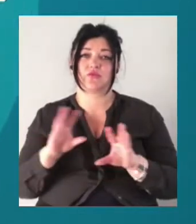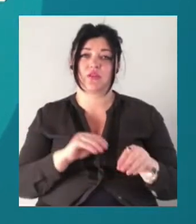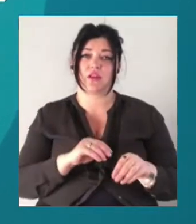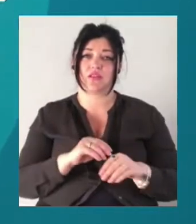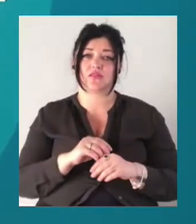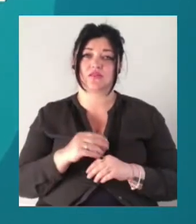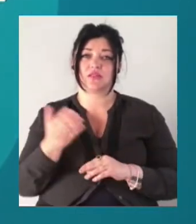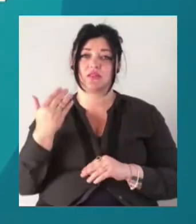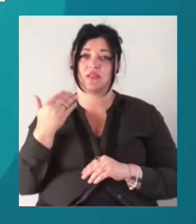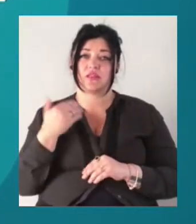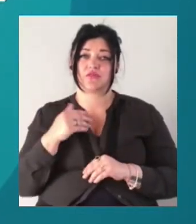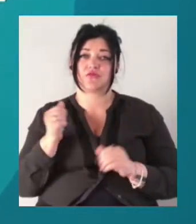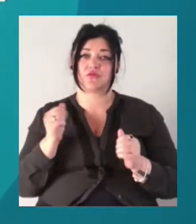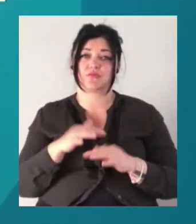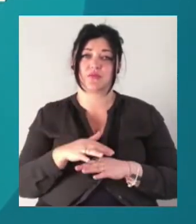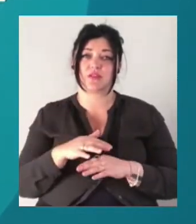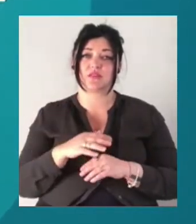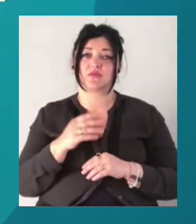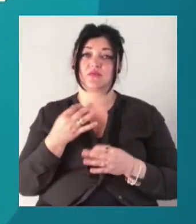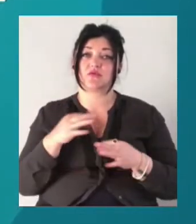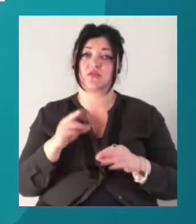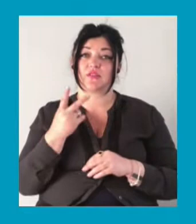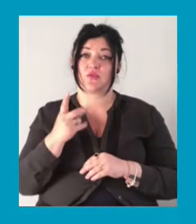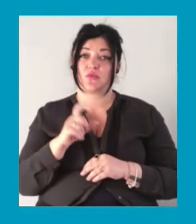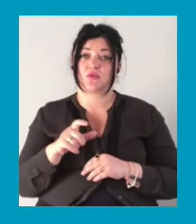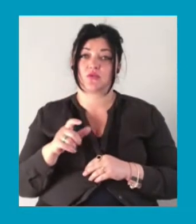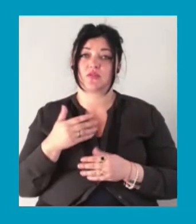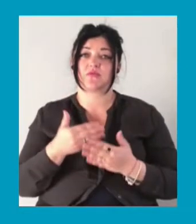дозволялося не більше як двом людям, тепер дозволено вісьмом.